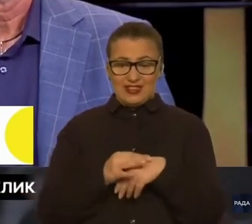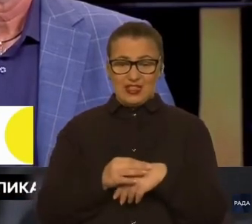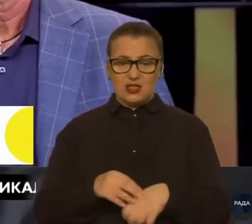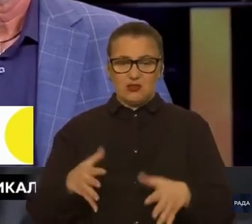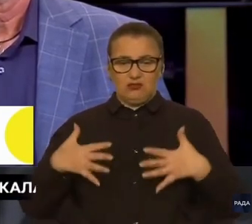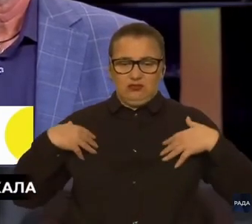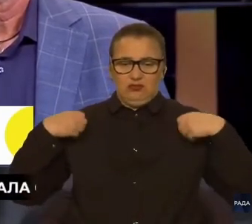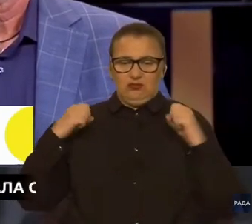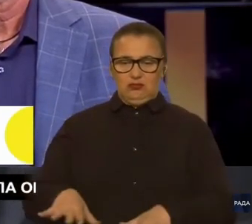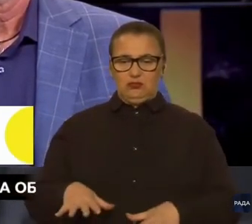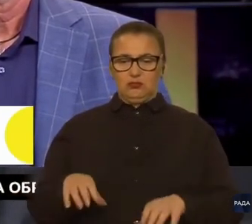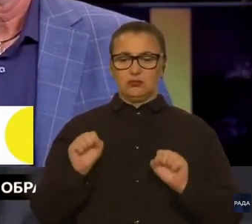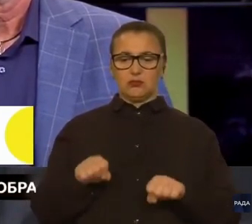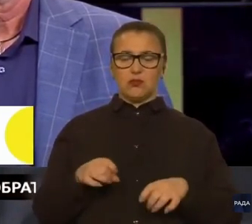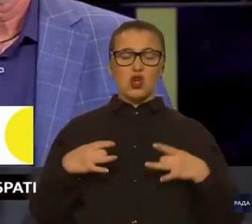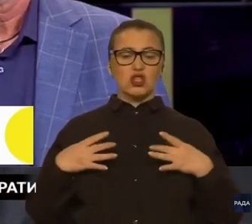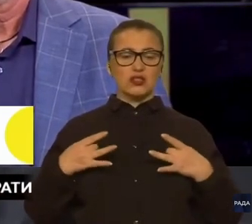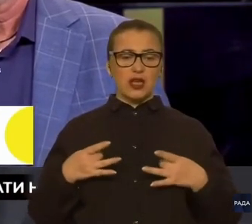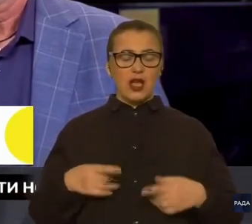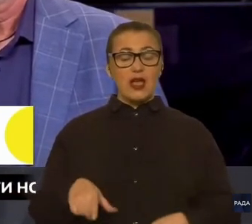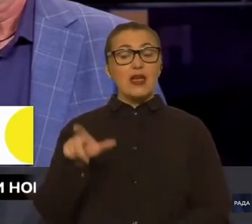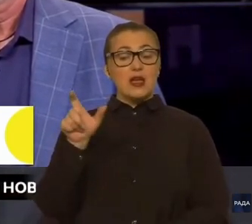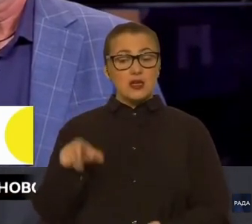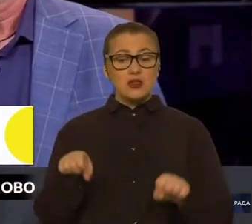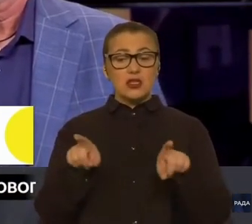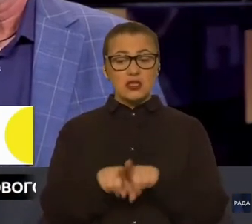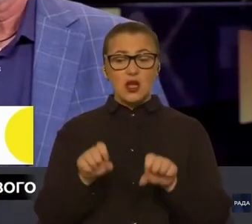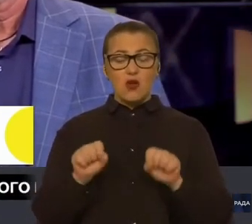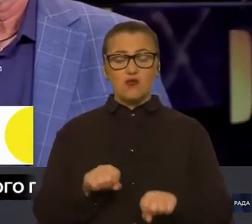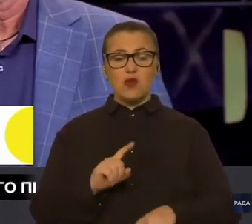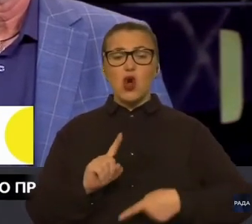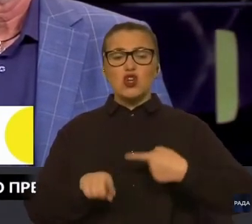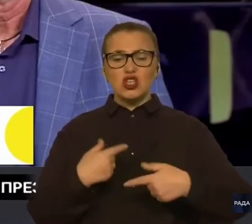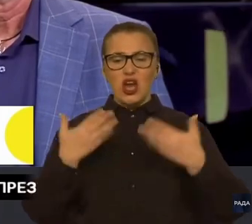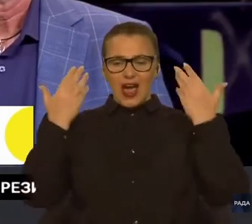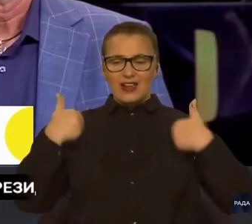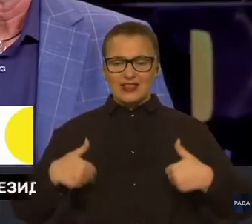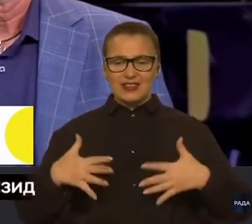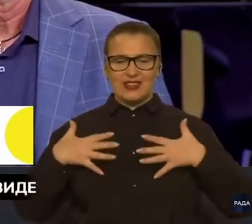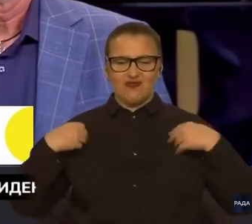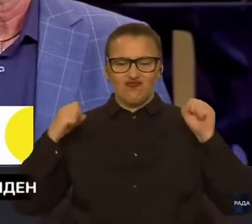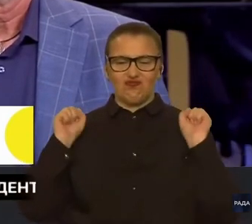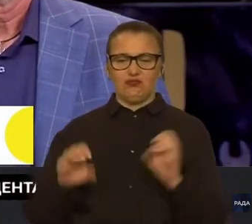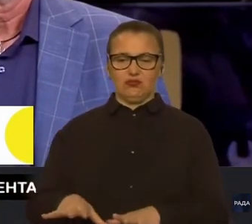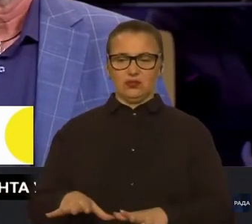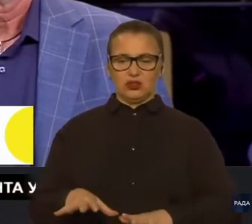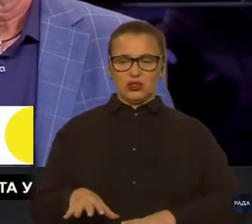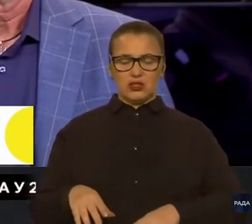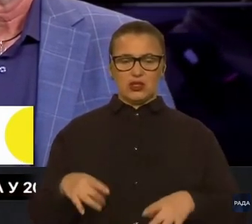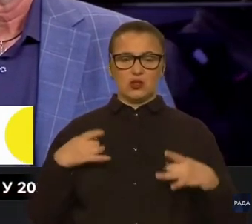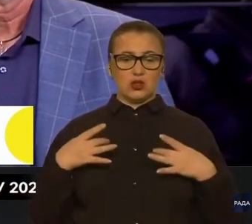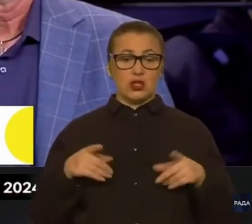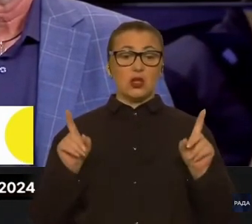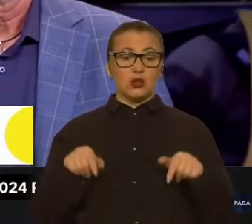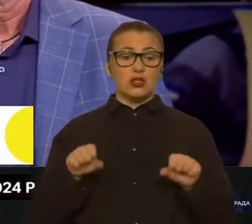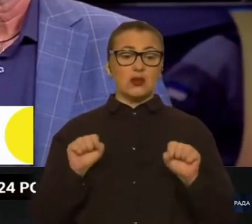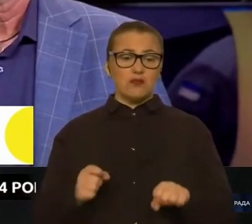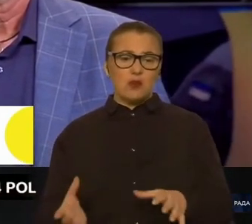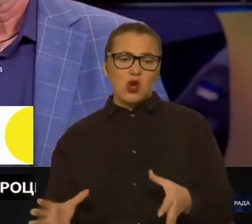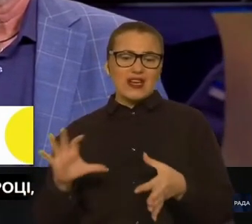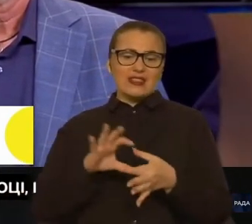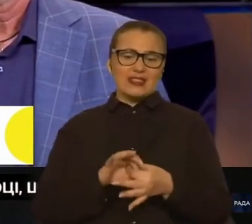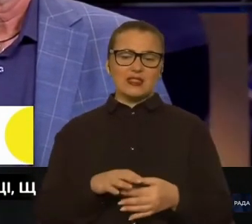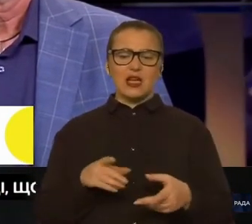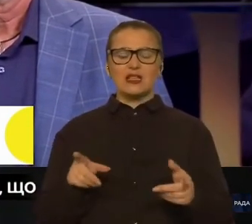метафора така, також через тіло трансформувати цей стрес. Тоді ми зможемо з'єднатися з усіма іншими нашими